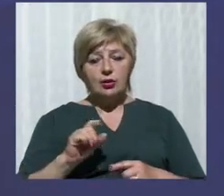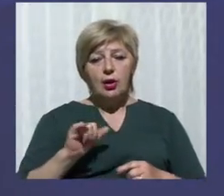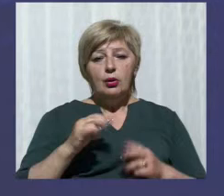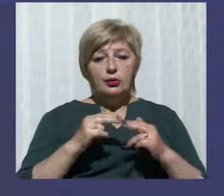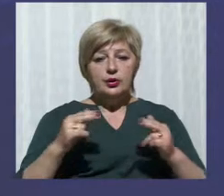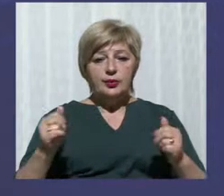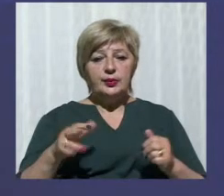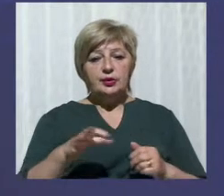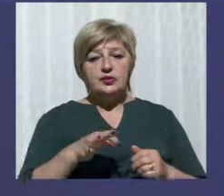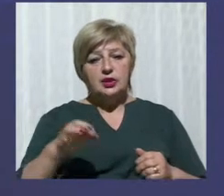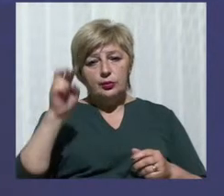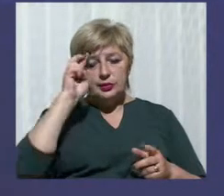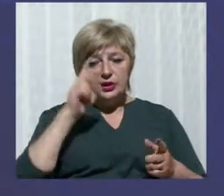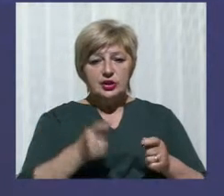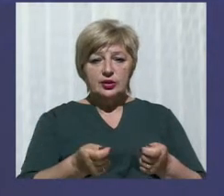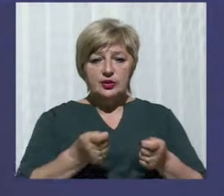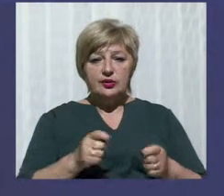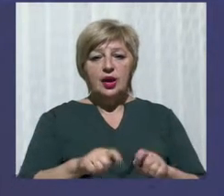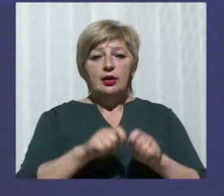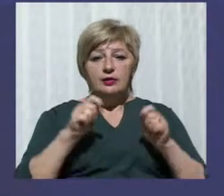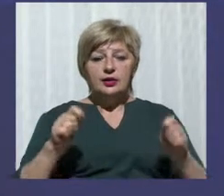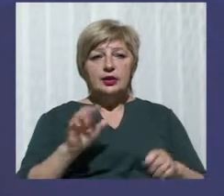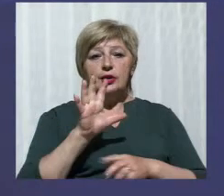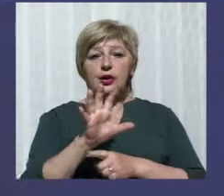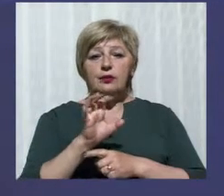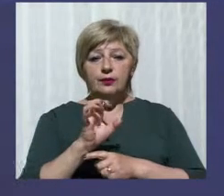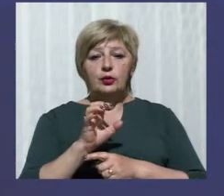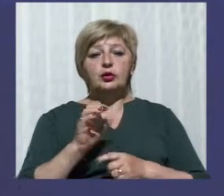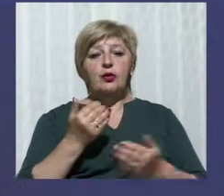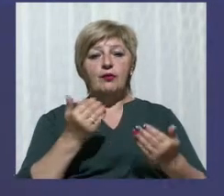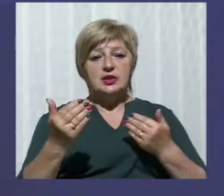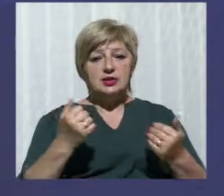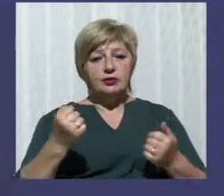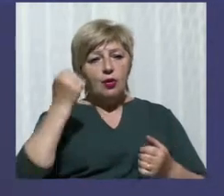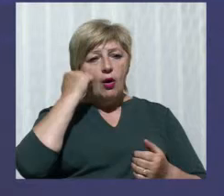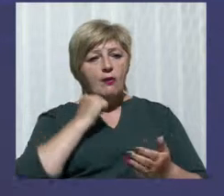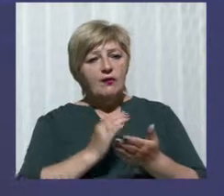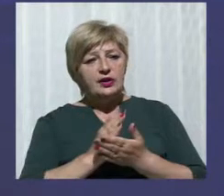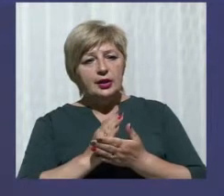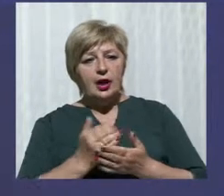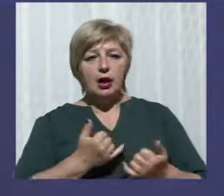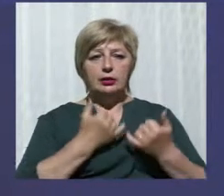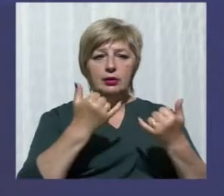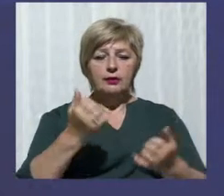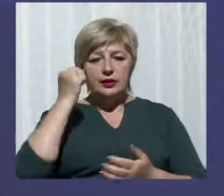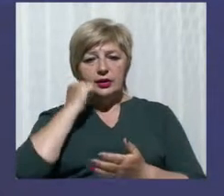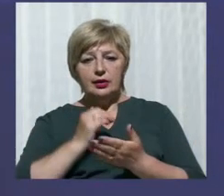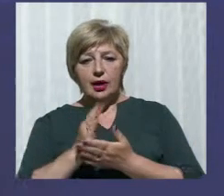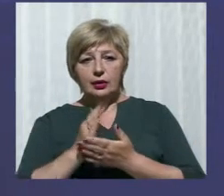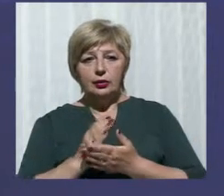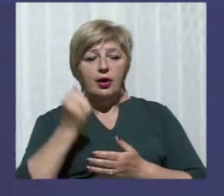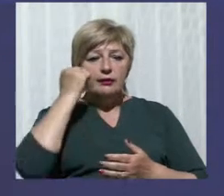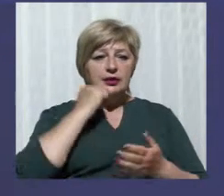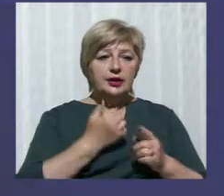Дніпропетровській облдержадміністрації відкрили фотовиставку «Ветеран-ветерану». На світлинах зображені ветерани області, які брали